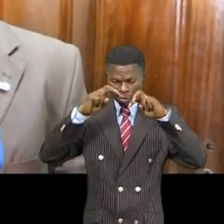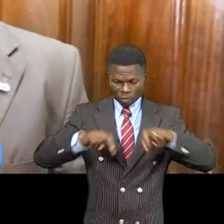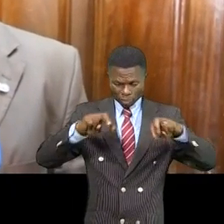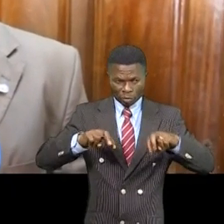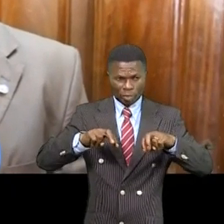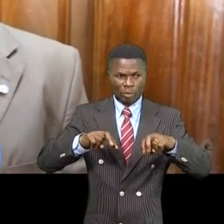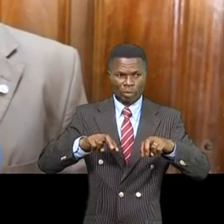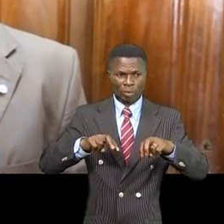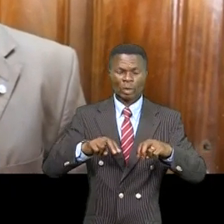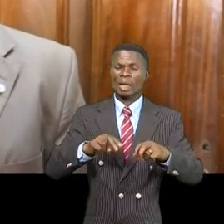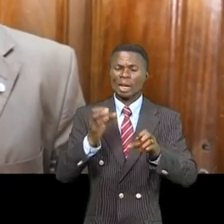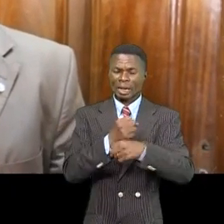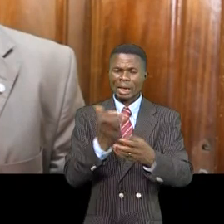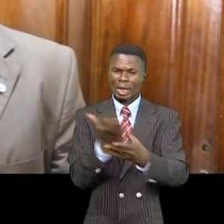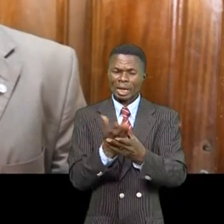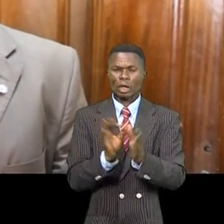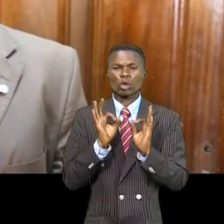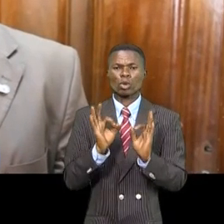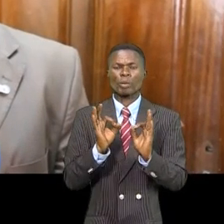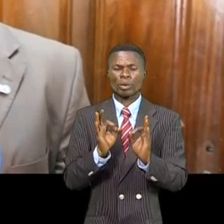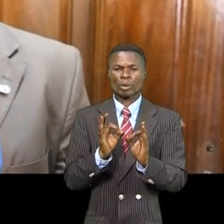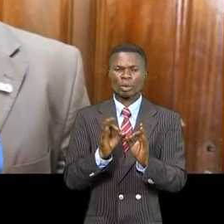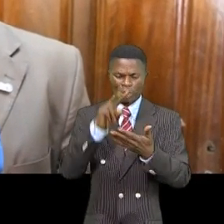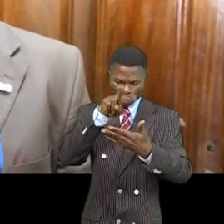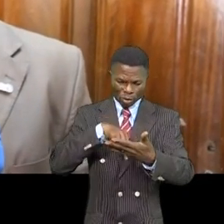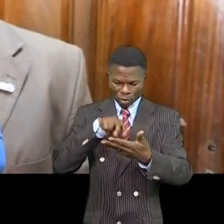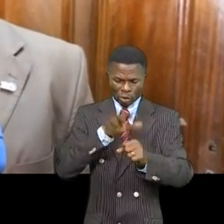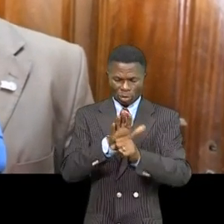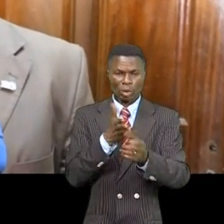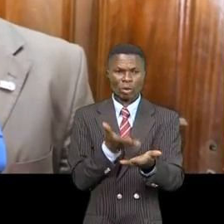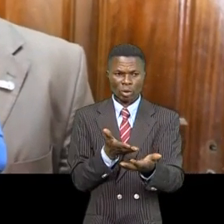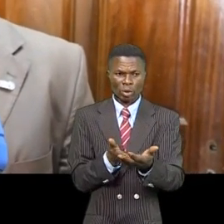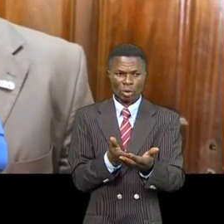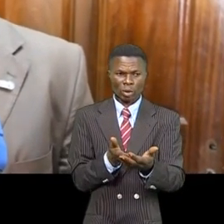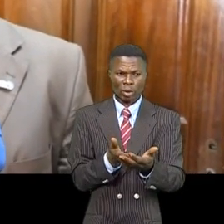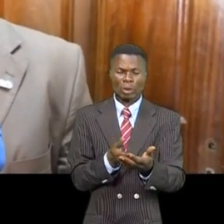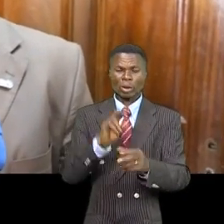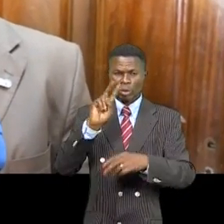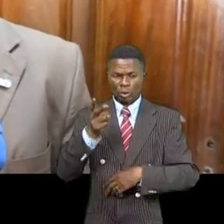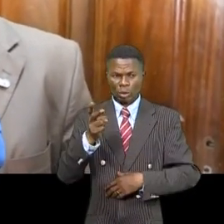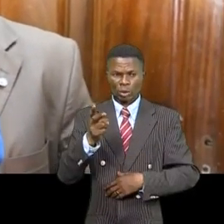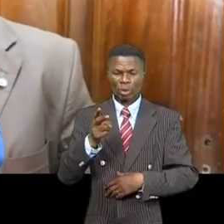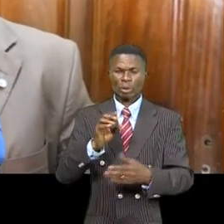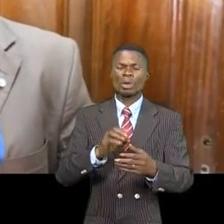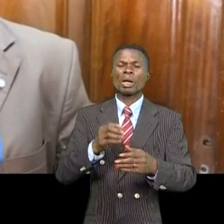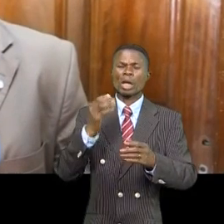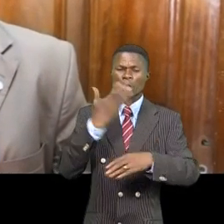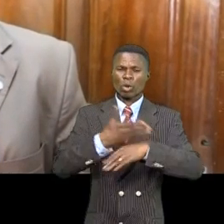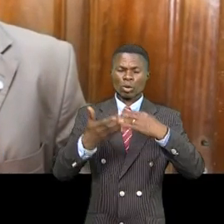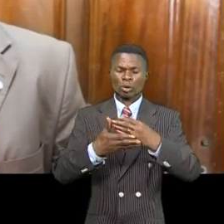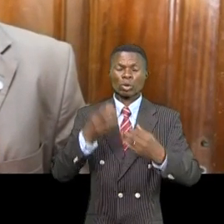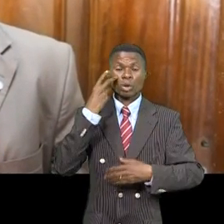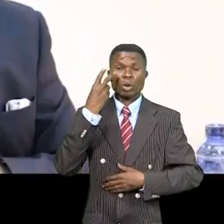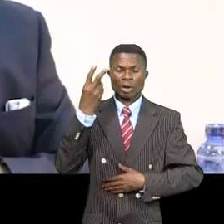de faire l'analyse documentaire, mais de pouvoir exploiter les résultats des enquêtes. Et à partir de ce moment, nous pourrons construire la vision